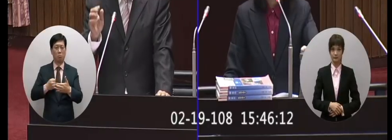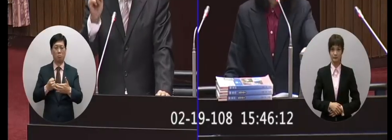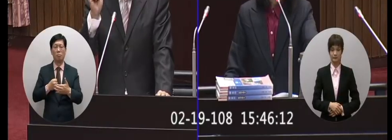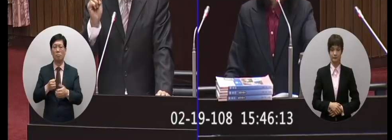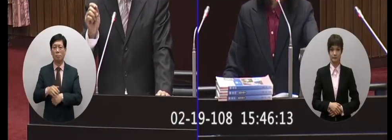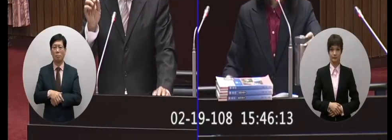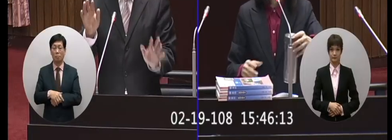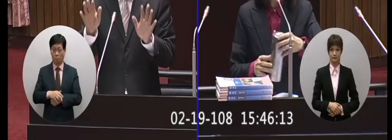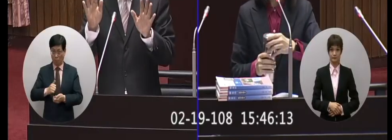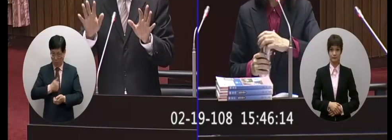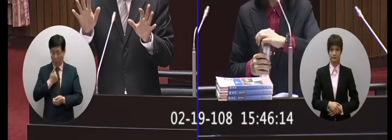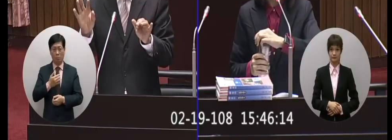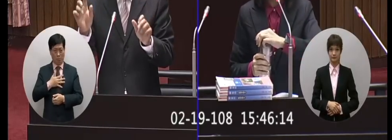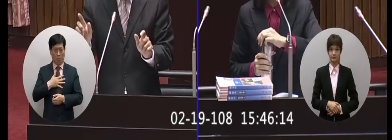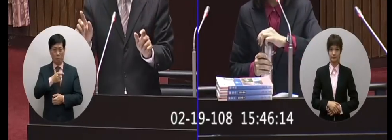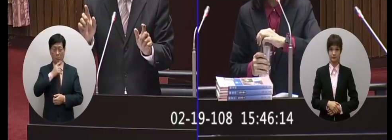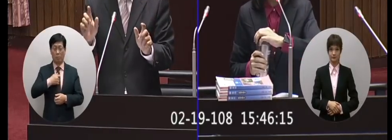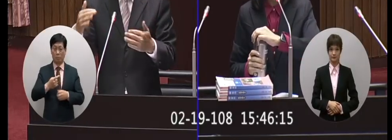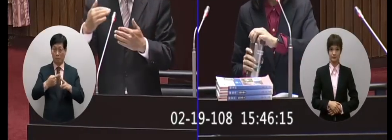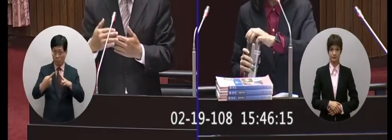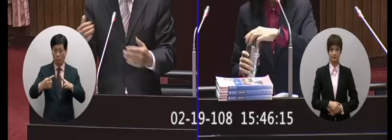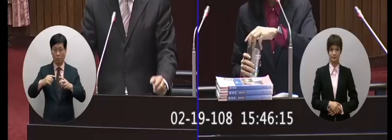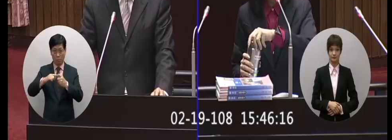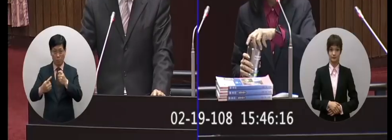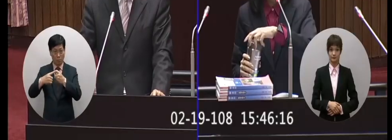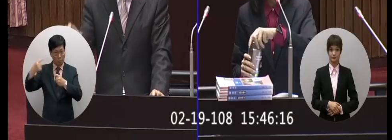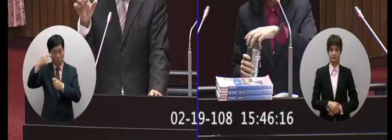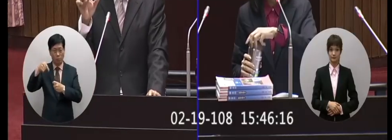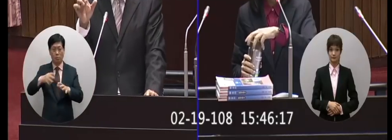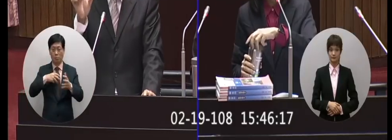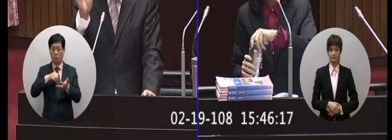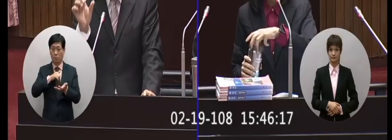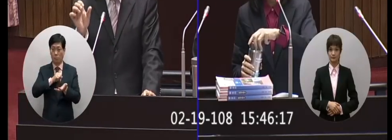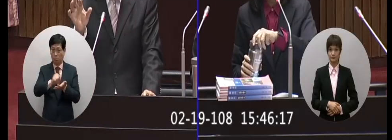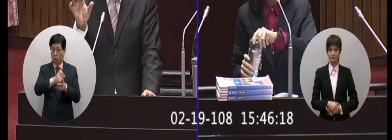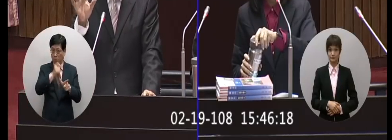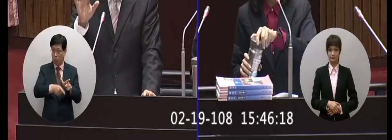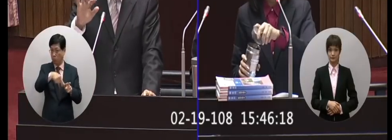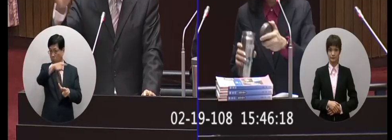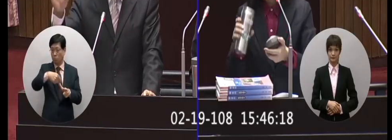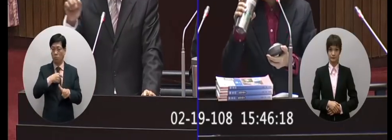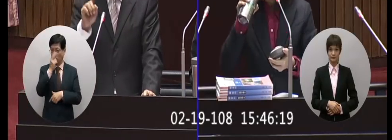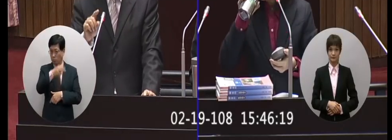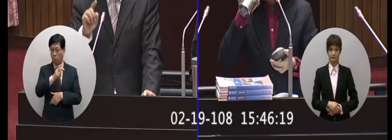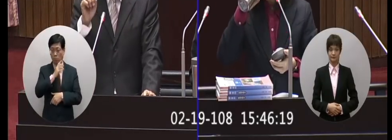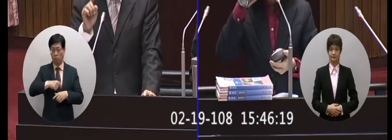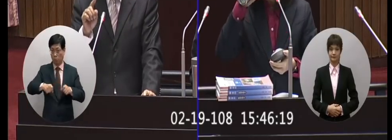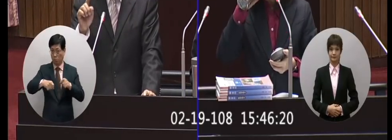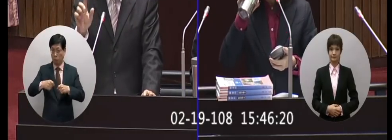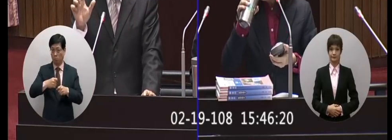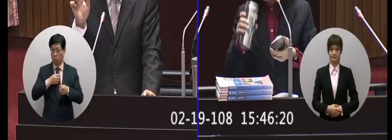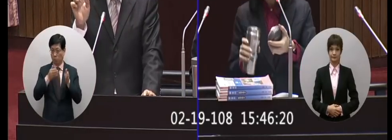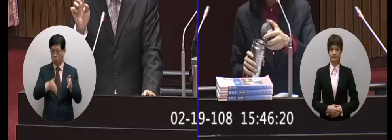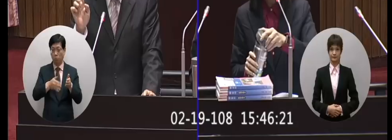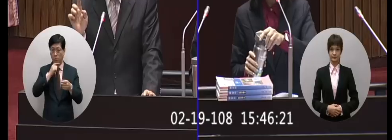報告因為確實也知道小一國一跟高一所以這次在整個出版社上面我們都能聚焦在整體計畫但是是